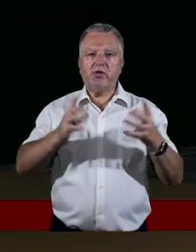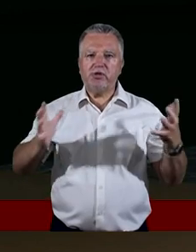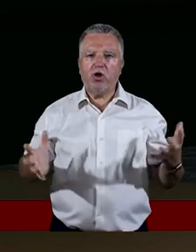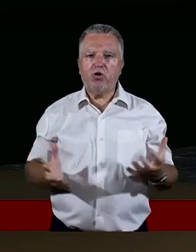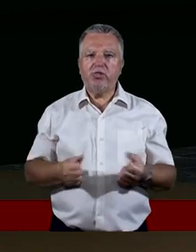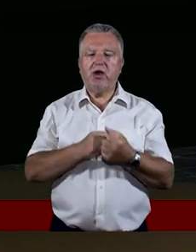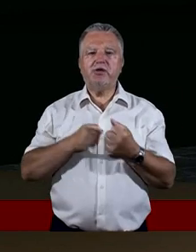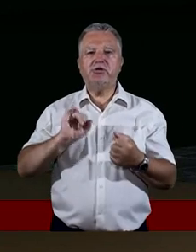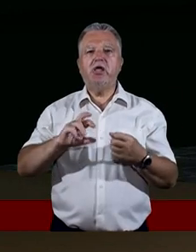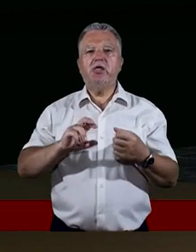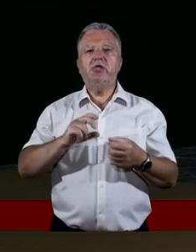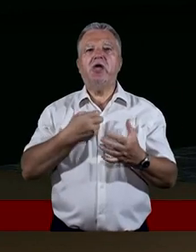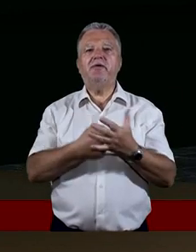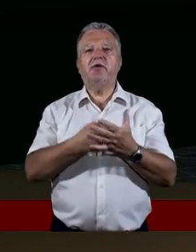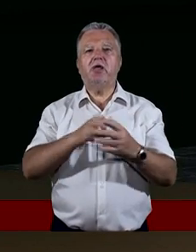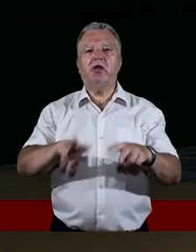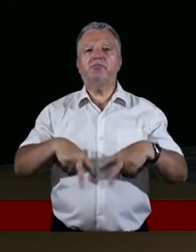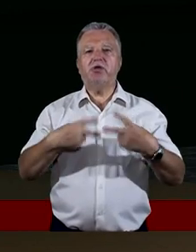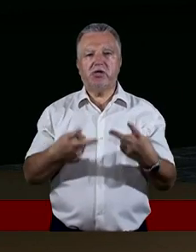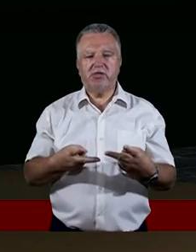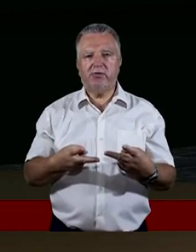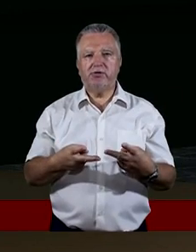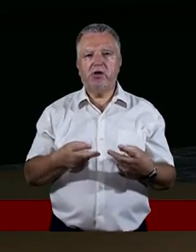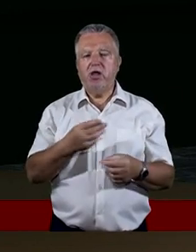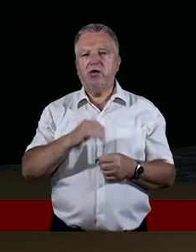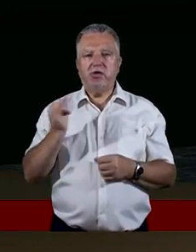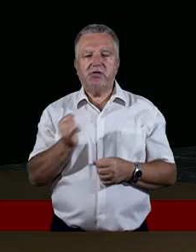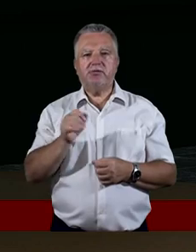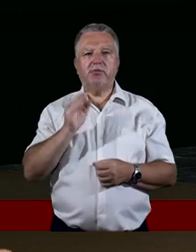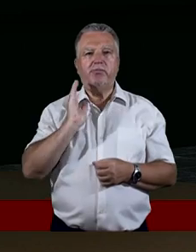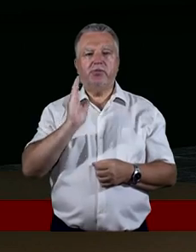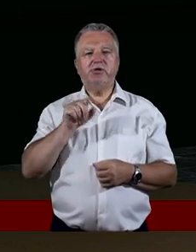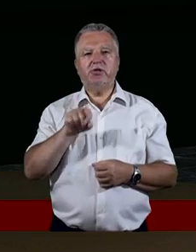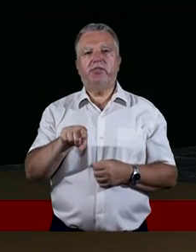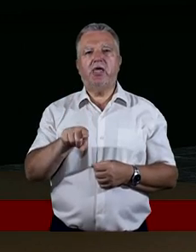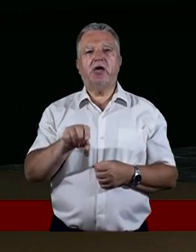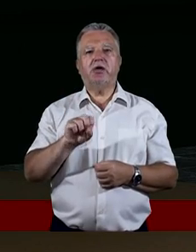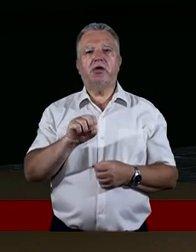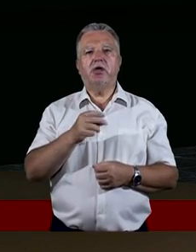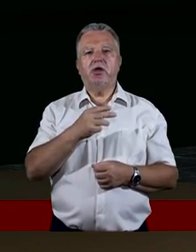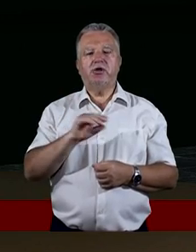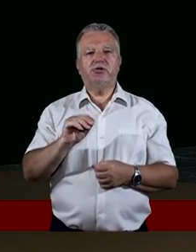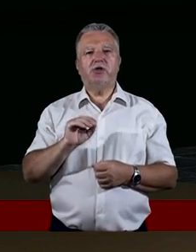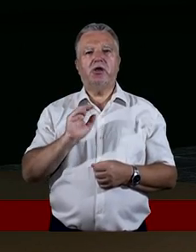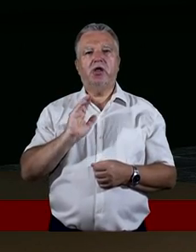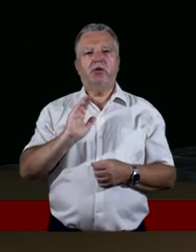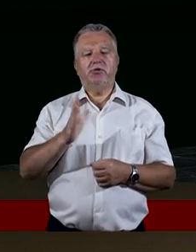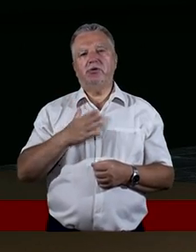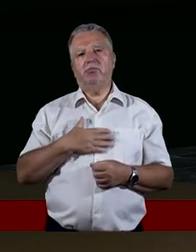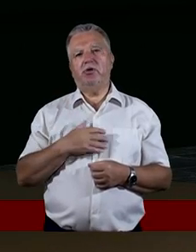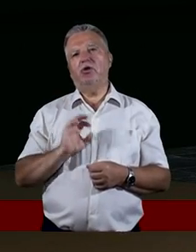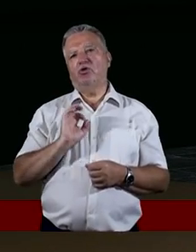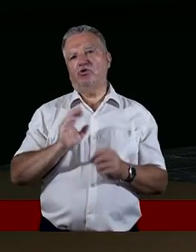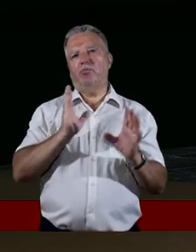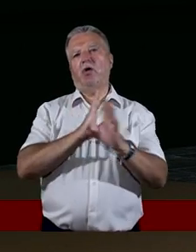i tą Ewangelię przekazywać. No bo nie zawsze będzie tak, że będziemy sobie siedzieć właśnie przy herbacie i będziemy mieć super